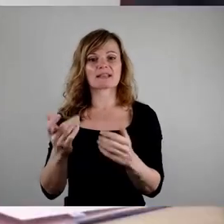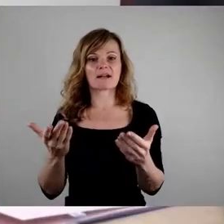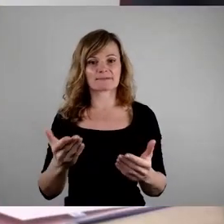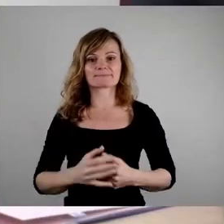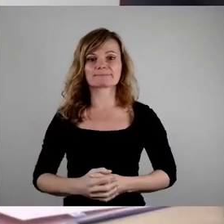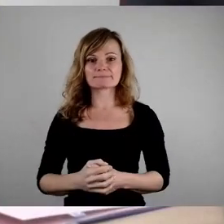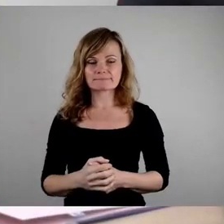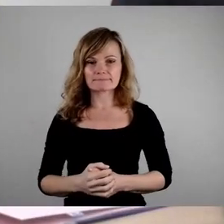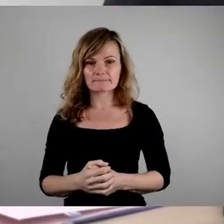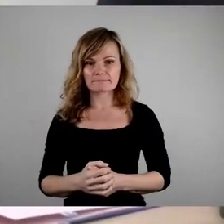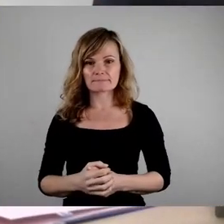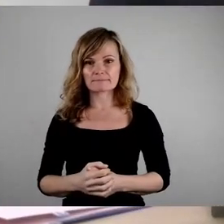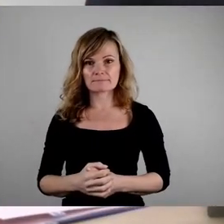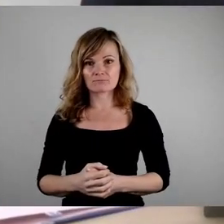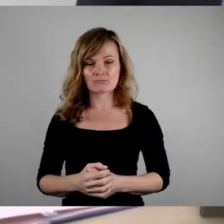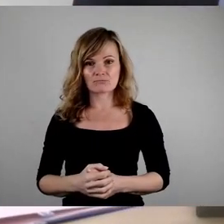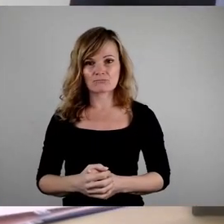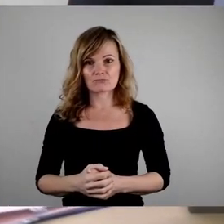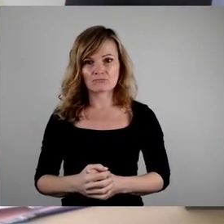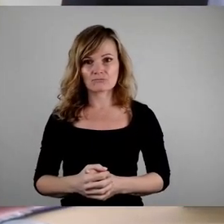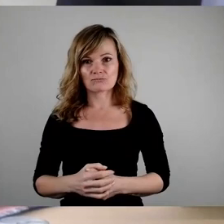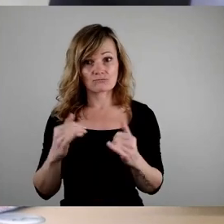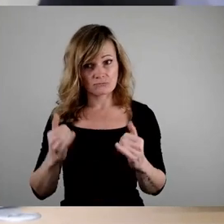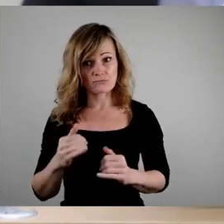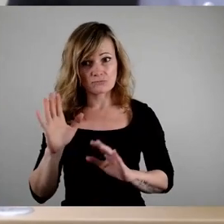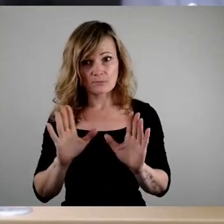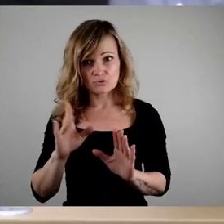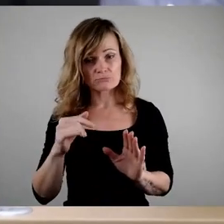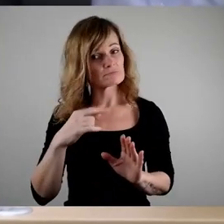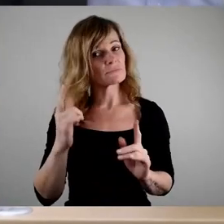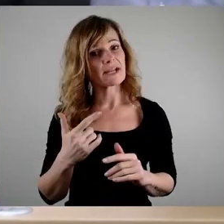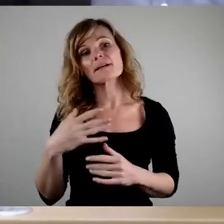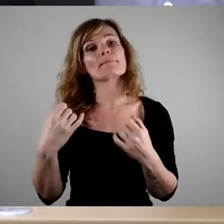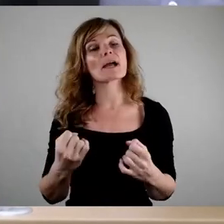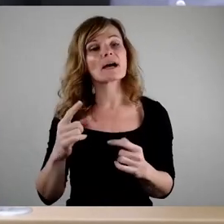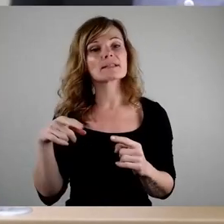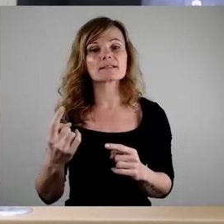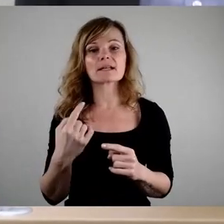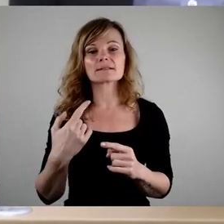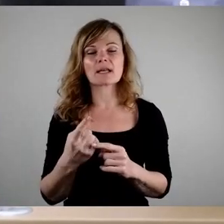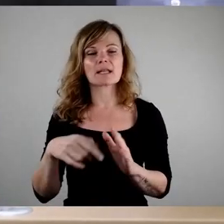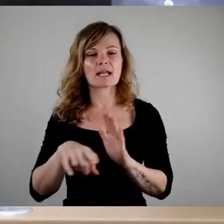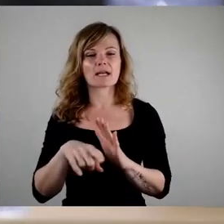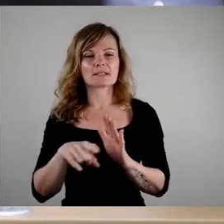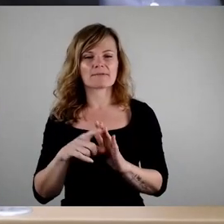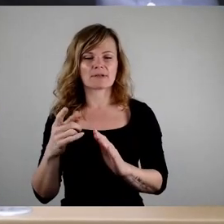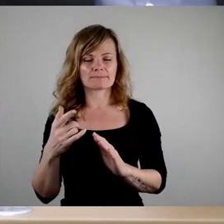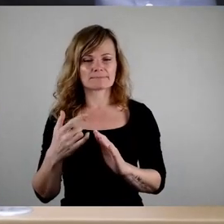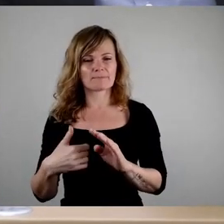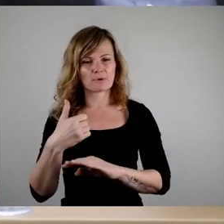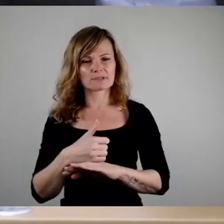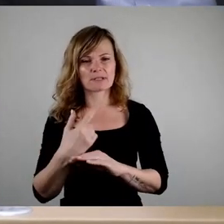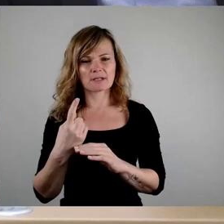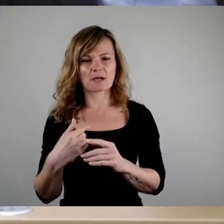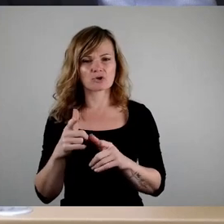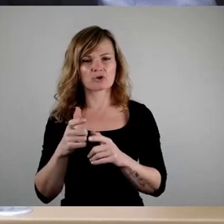den ich zunächst abstimmen würde. Wenn der keine Mehrheit hat, dann der negative, federführende Ausschussbericht. Und wenn der auch keine Mehrheit bekommt, dann der Antrag. So, die